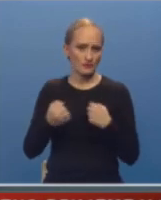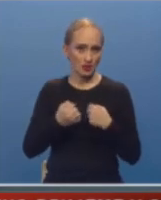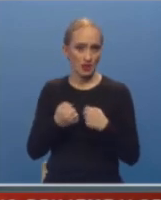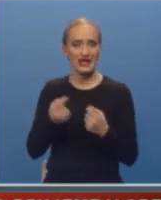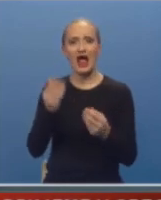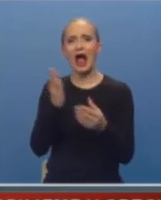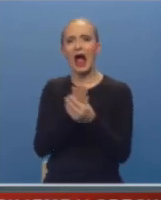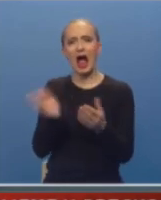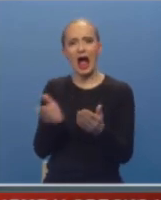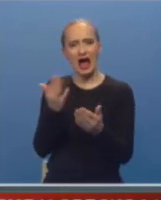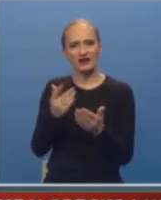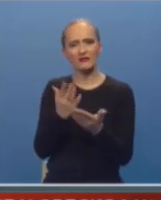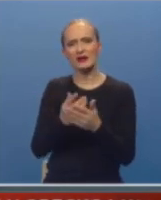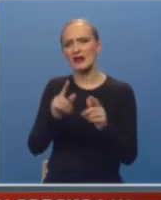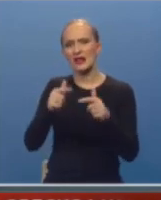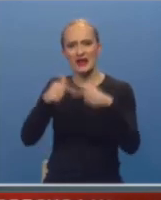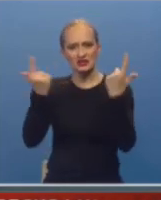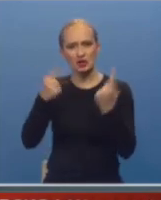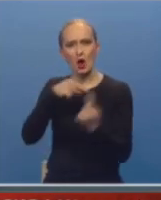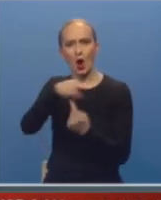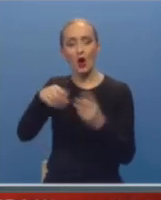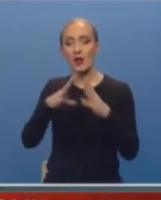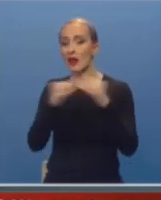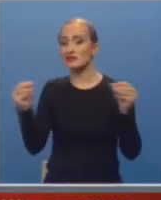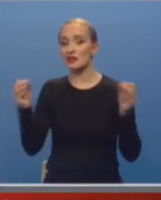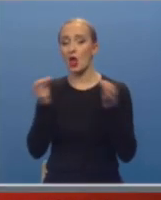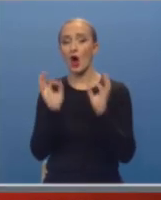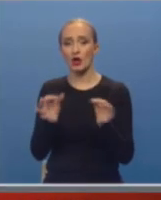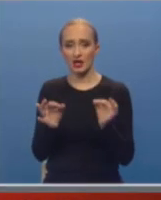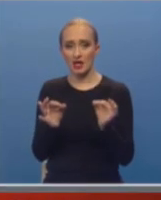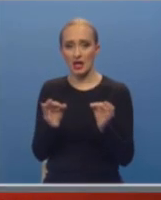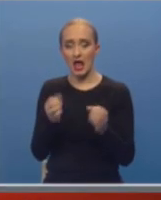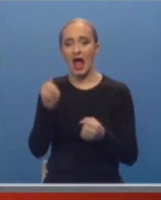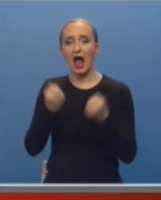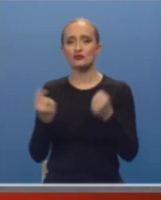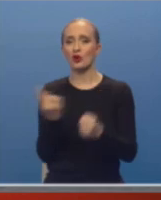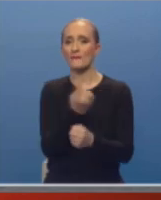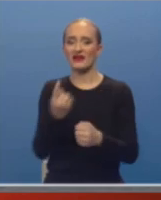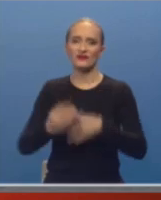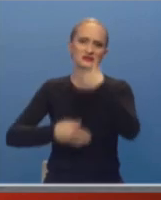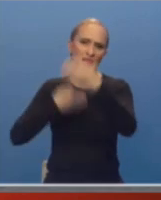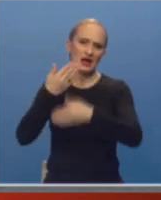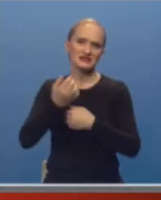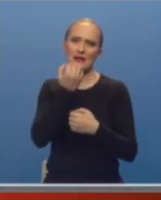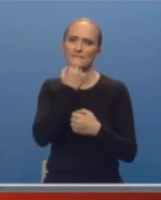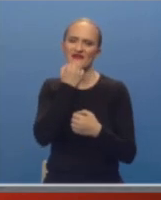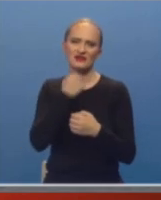Iz arhiva su pod razjašnjenim okolnostima nestali originali, a autoprevoz je kasnije i privatizovan.